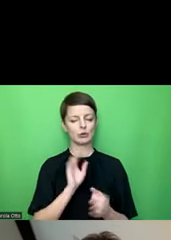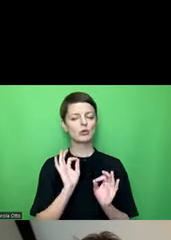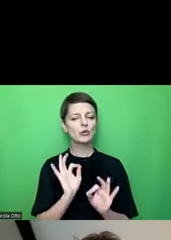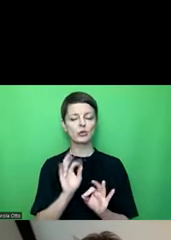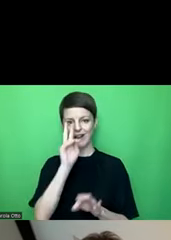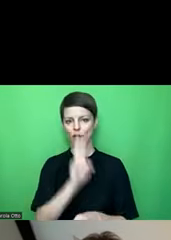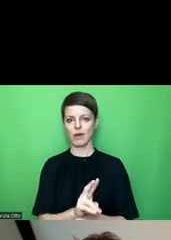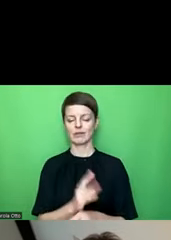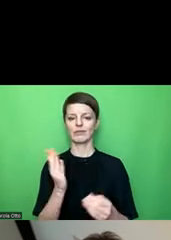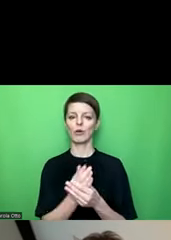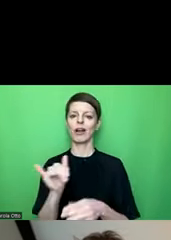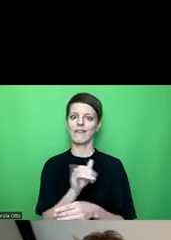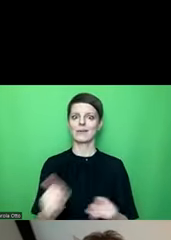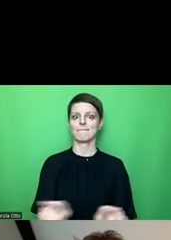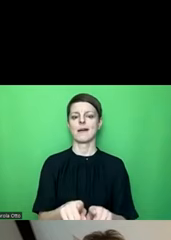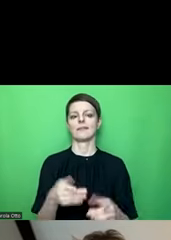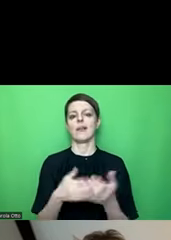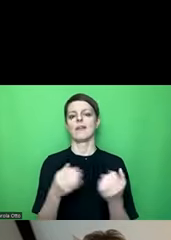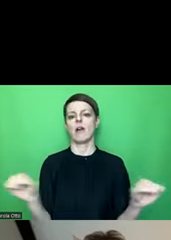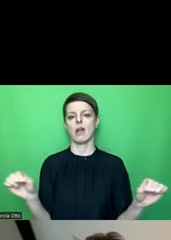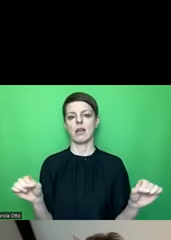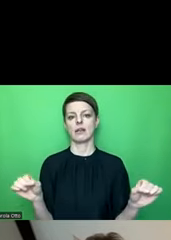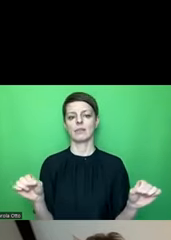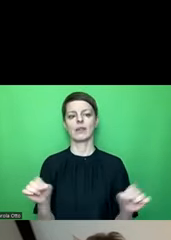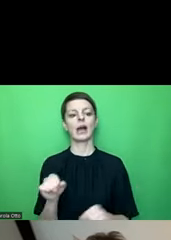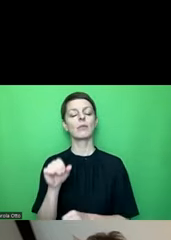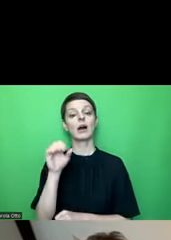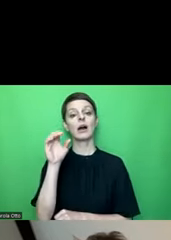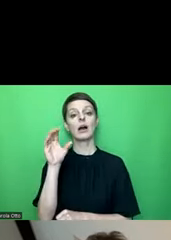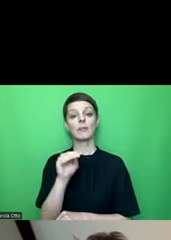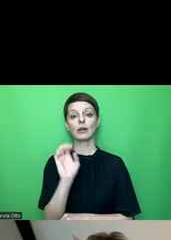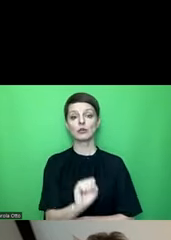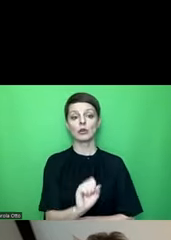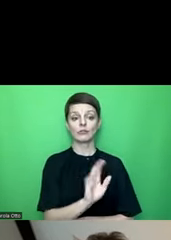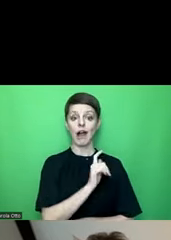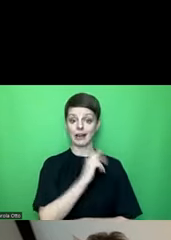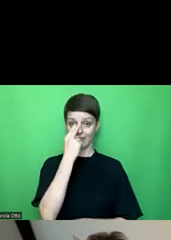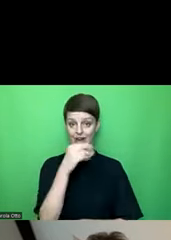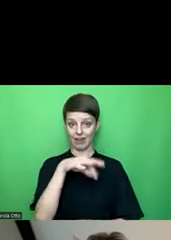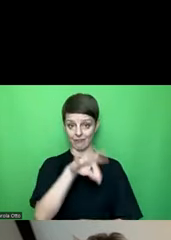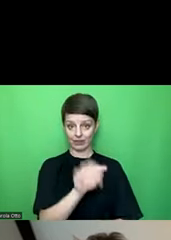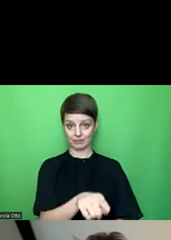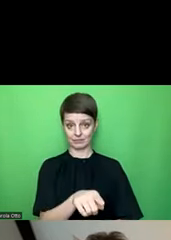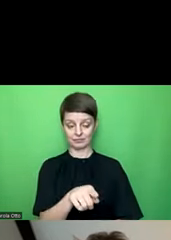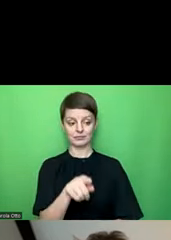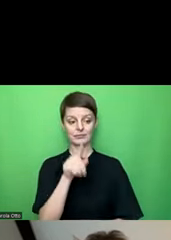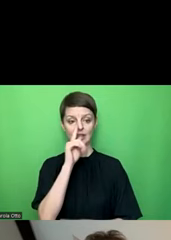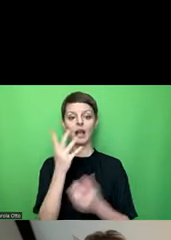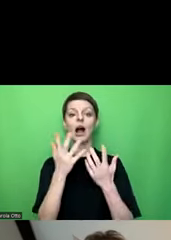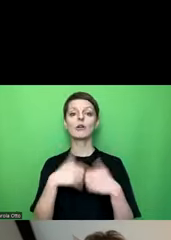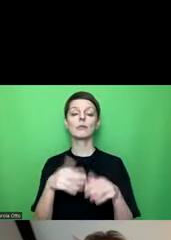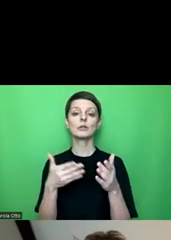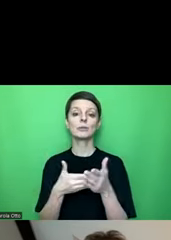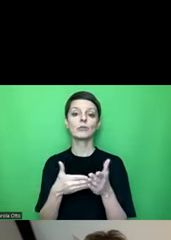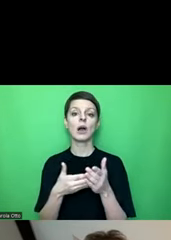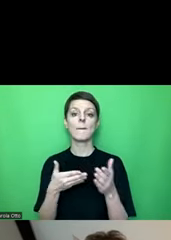Vorlage ich verwende. Interessanterweise findet Microsoft seine eigenen Fehler, wenn ich eine automatische Prüfung mache nach